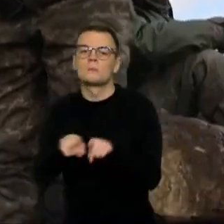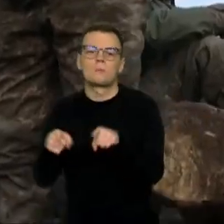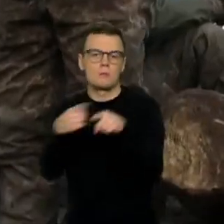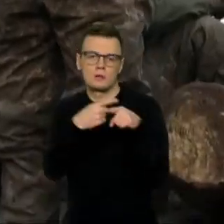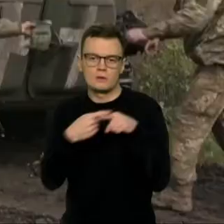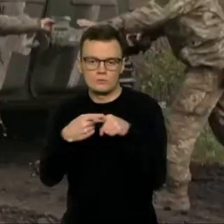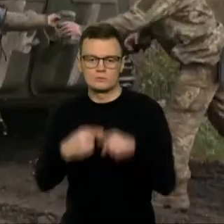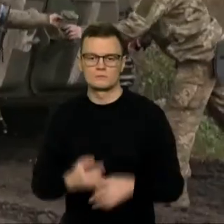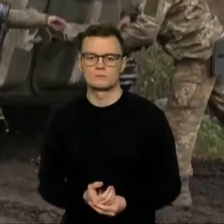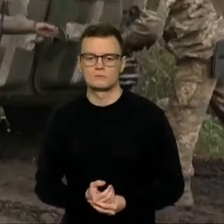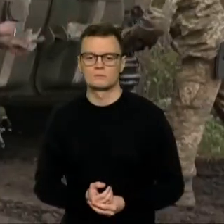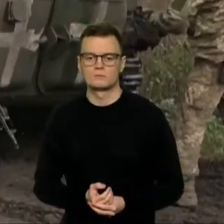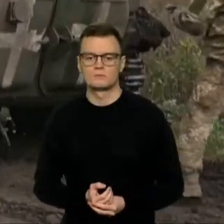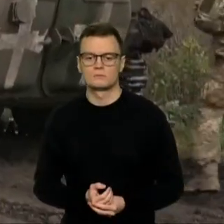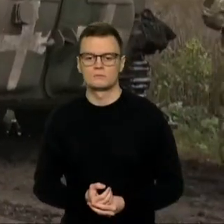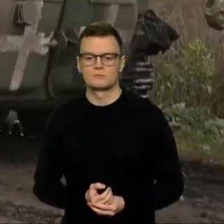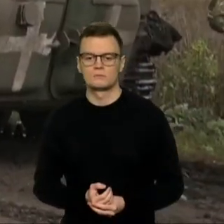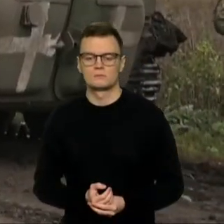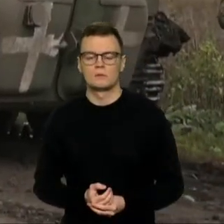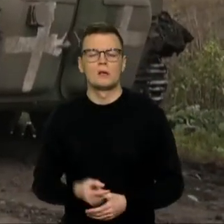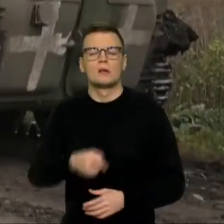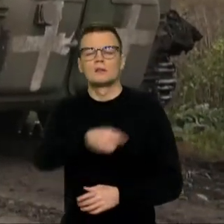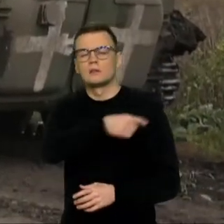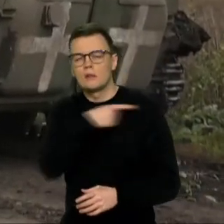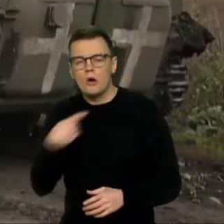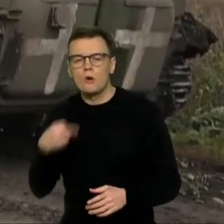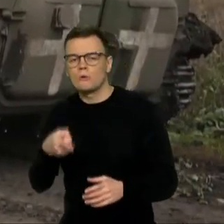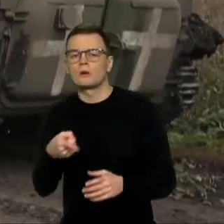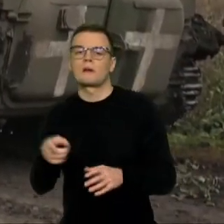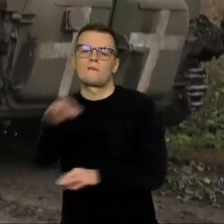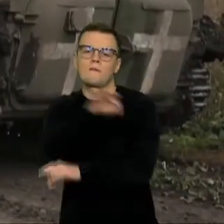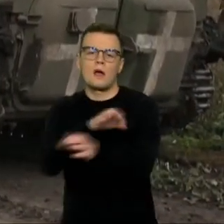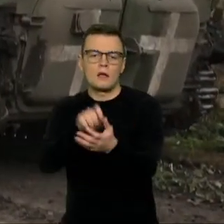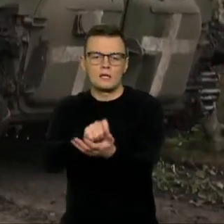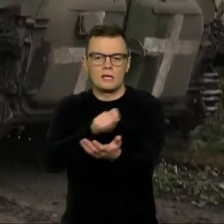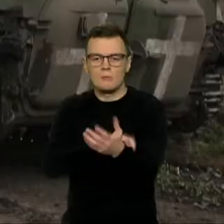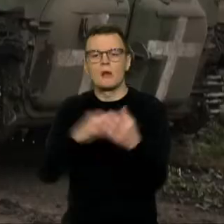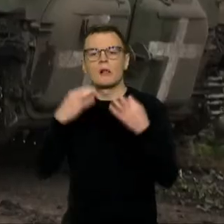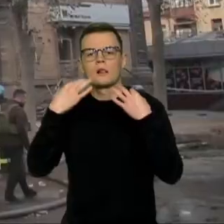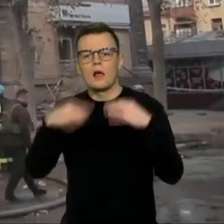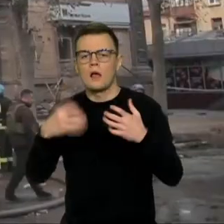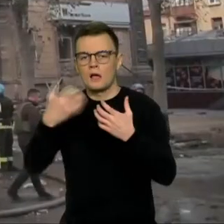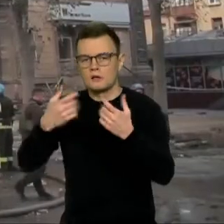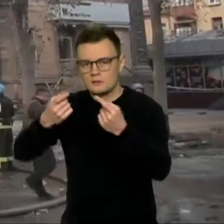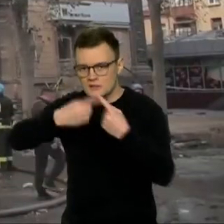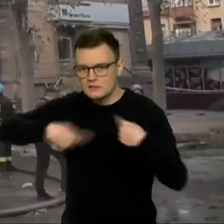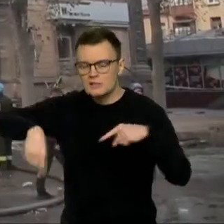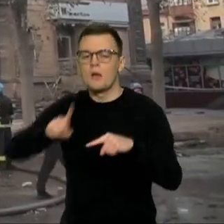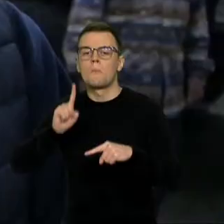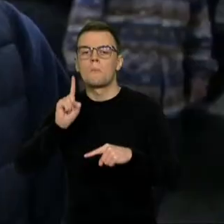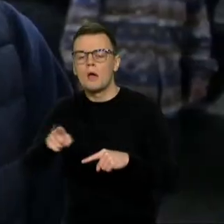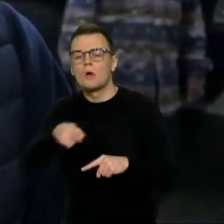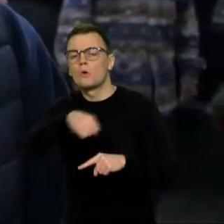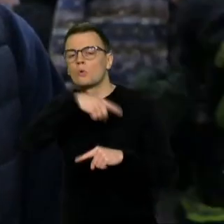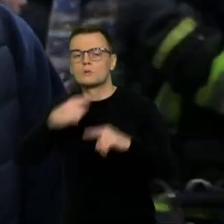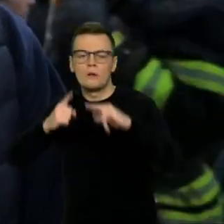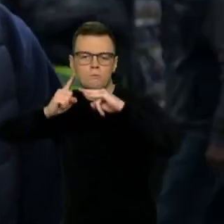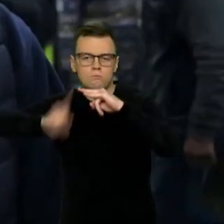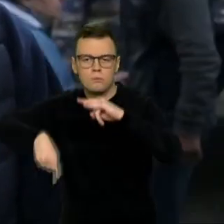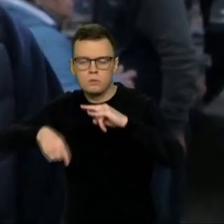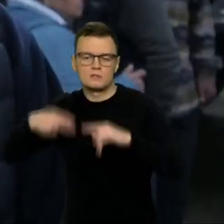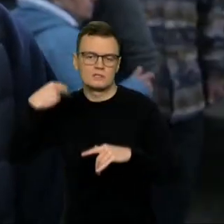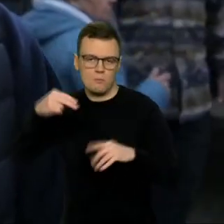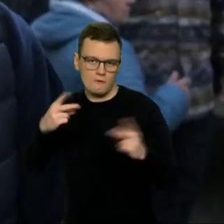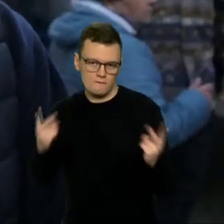Šimtai išvaduotų kvadratinių kilometrų Hersonos rytie, tačiau Rusijos raketos toliausiai jie mirti Zaporyžioje. Iš dužo